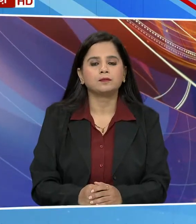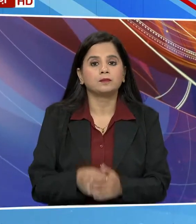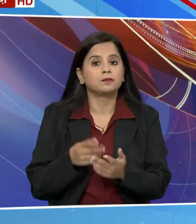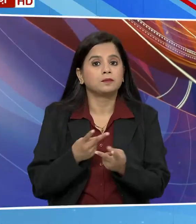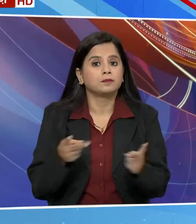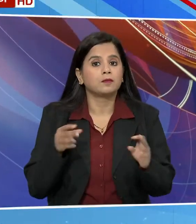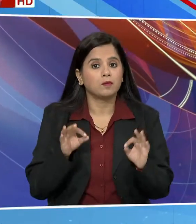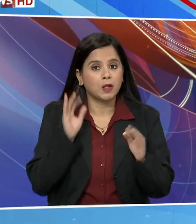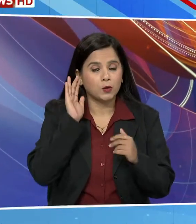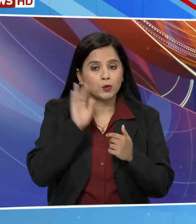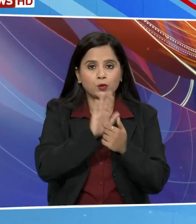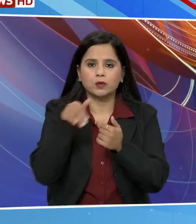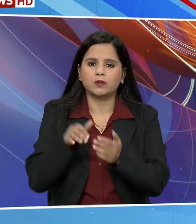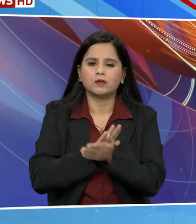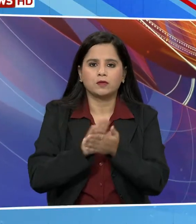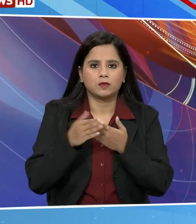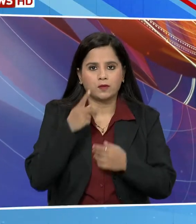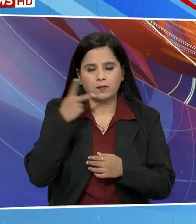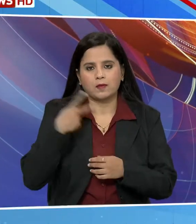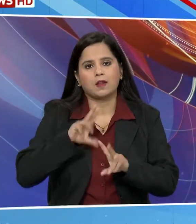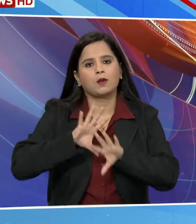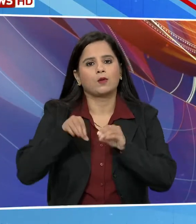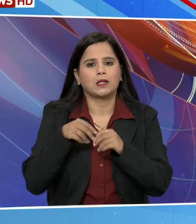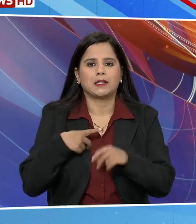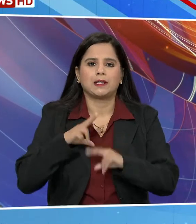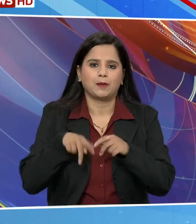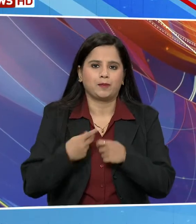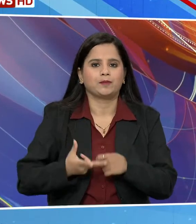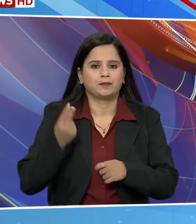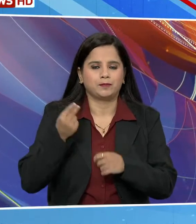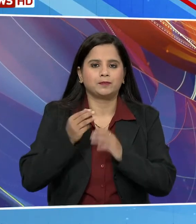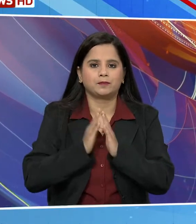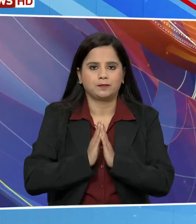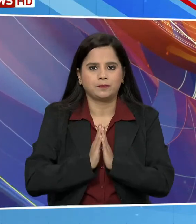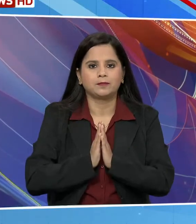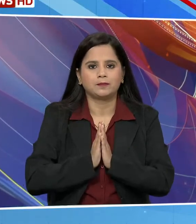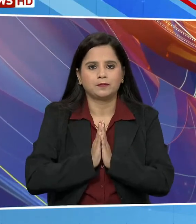फिलाइव स्विशेश समाचा पर सारण में इतना ही मुझे हो और मनीशा को दीचे इचाहज़त मस्कार